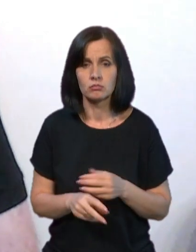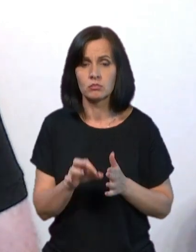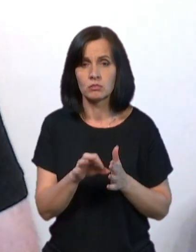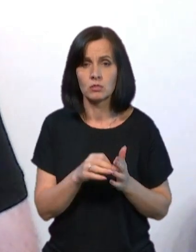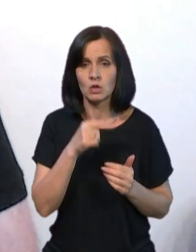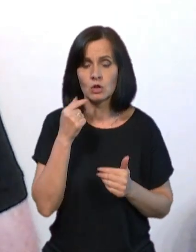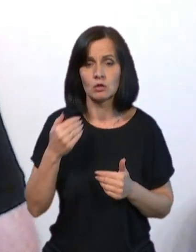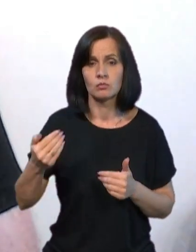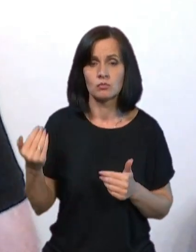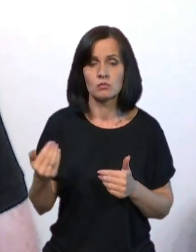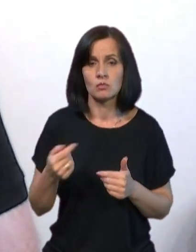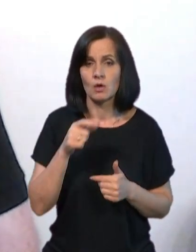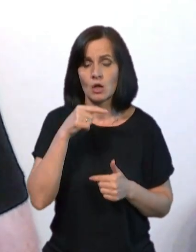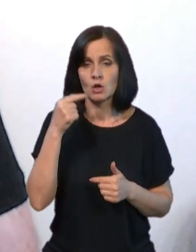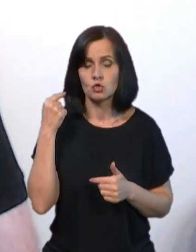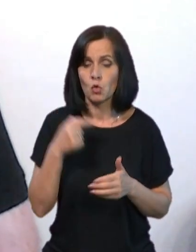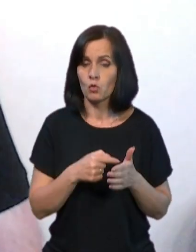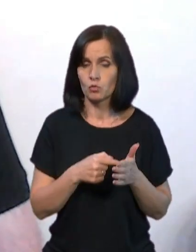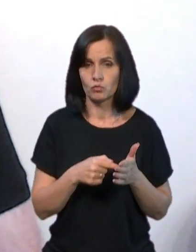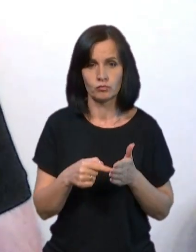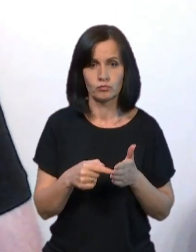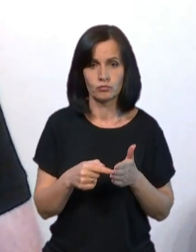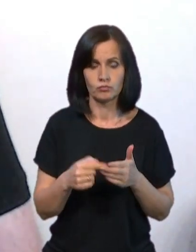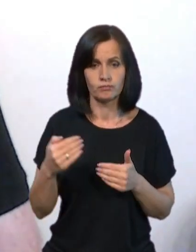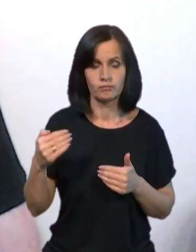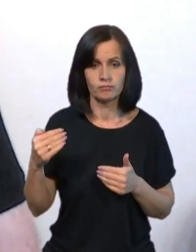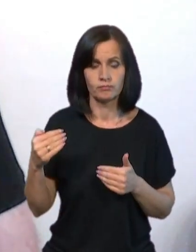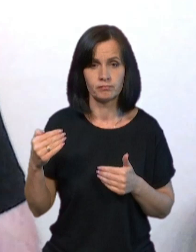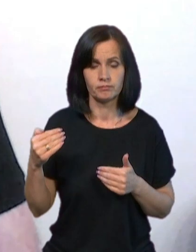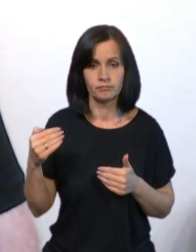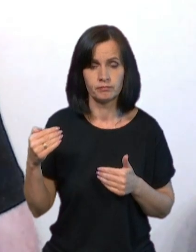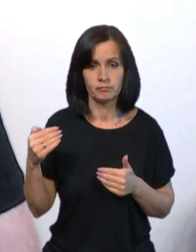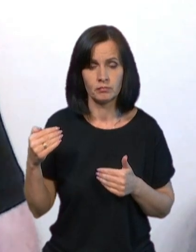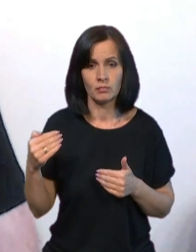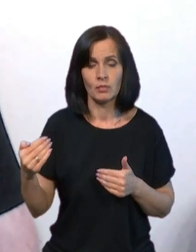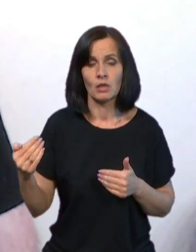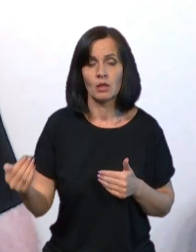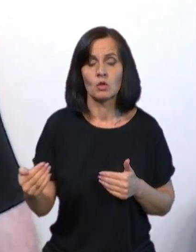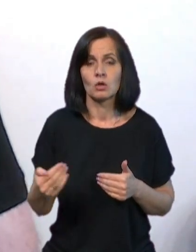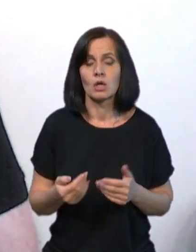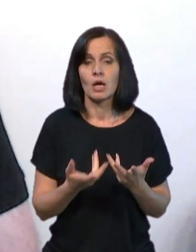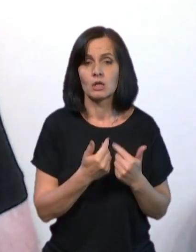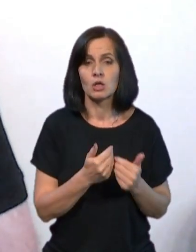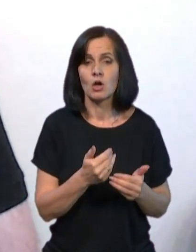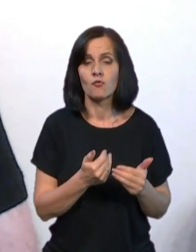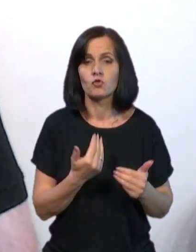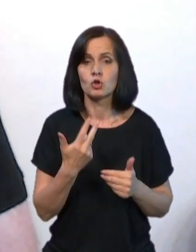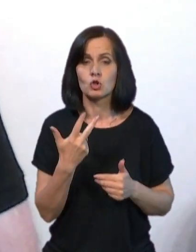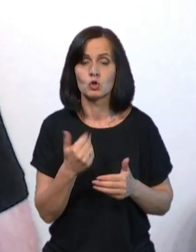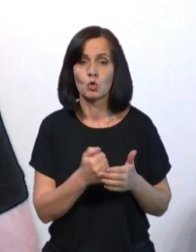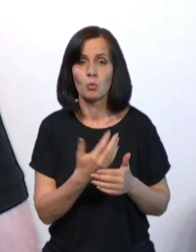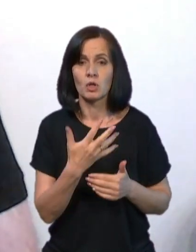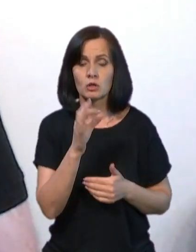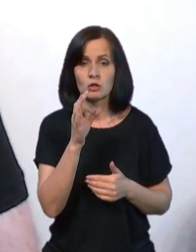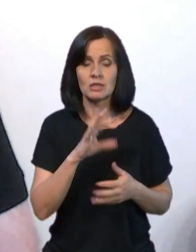сторони, російською, я підкреслюю, їх кількість від 3 до 5% від загальної кількості